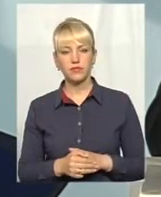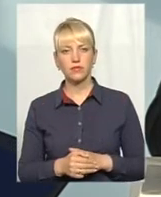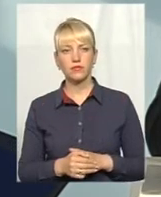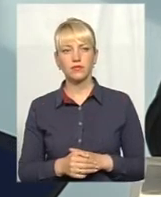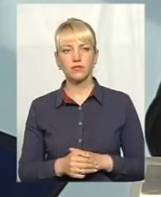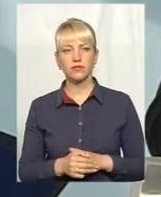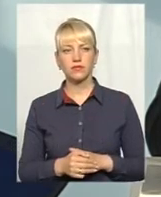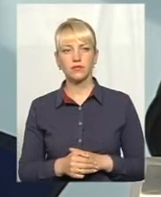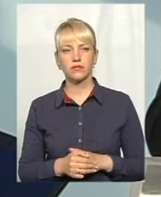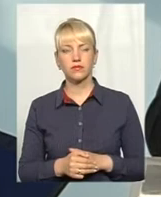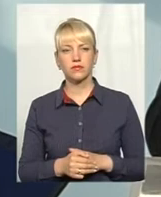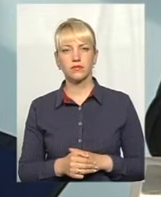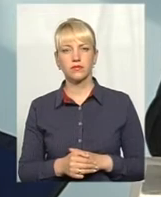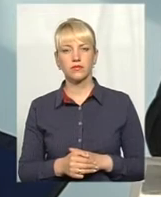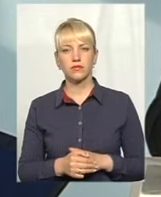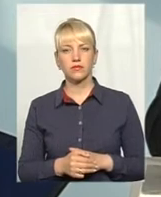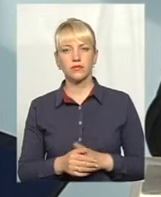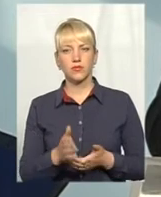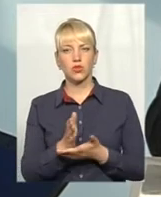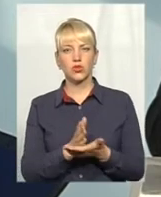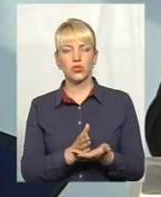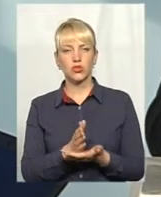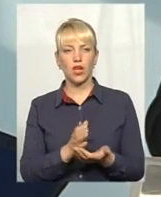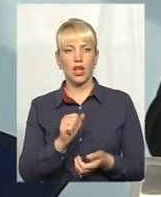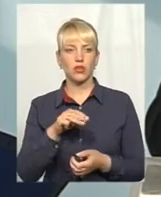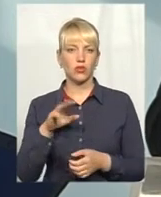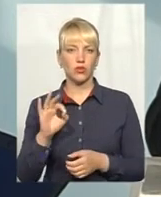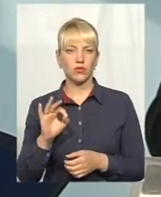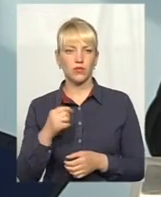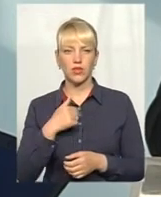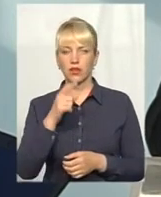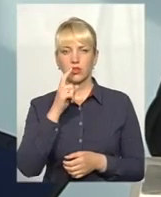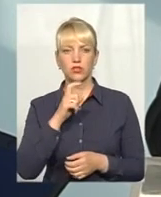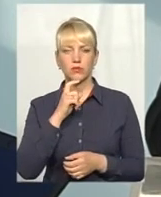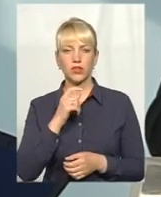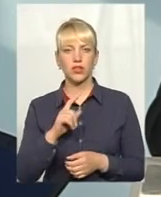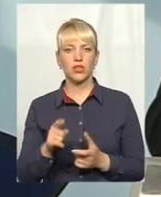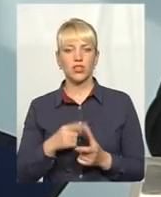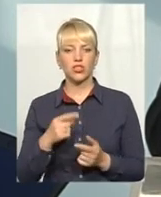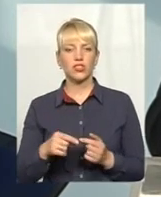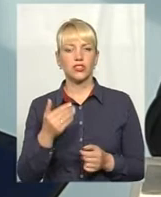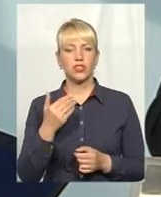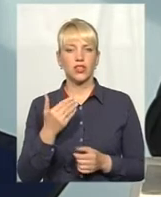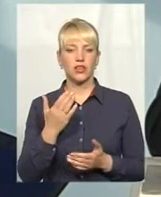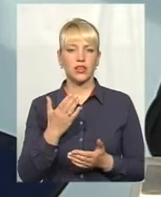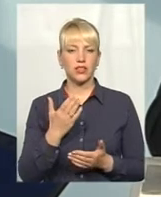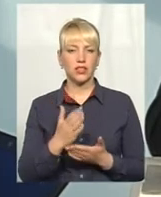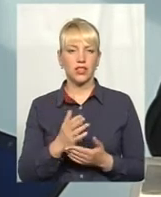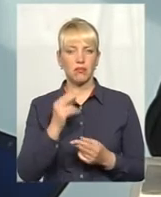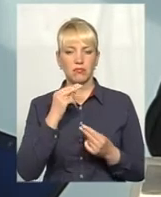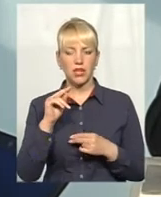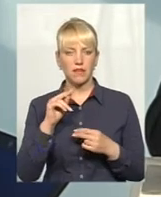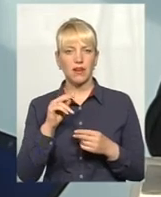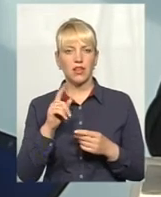З приводу служіння в АТО, не зрозумів до кінця питання. Чи є переваги тим, хто